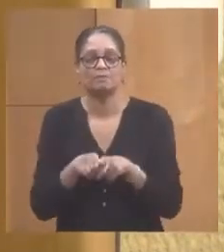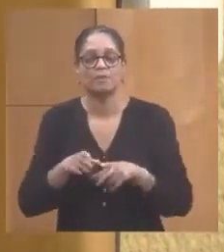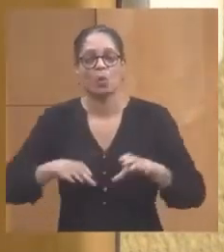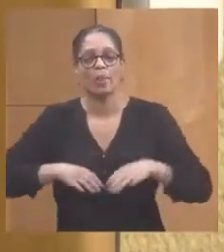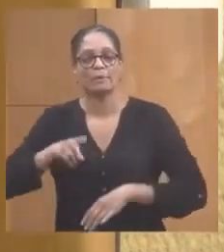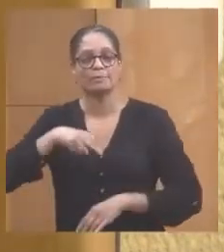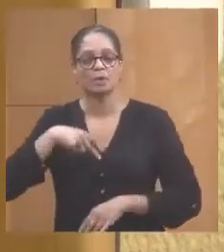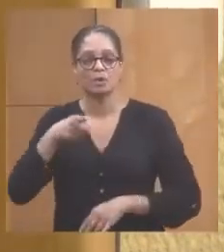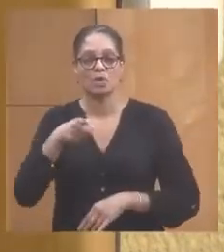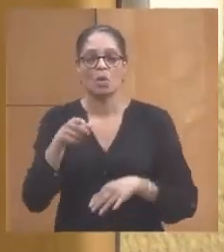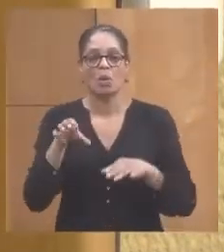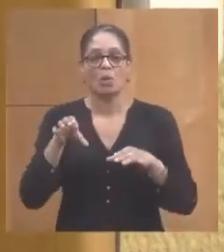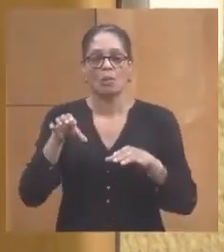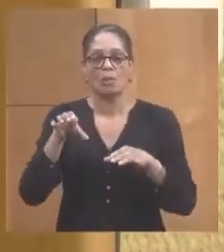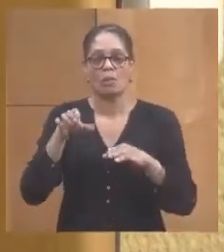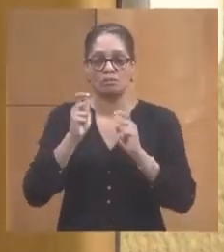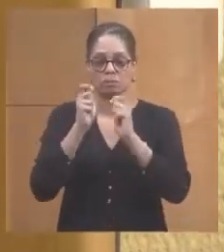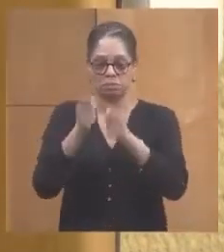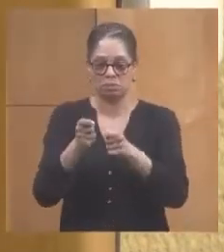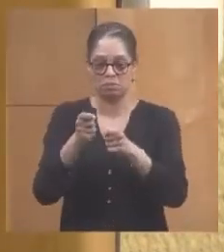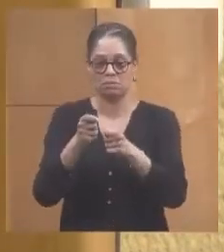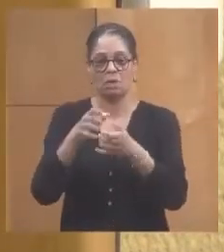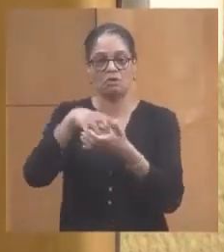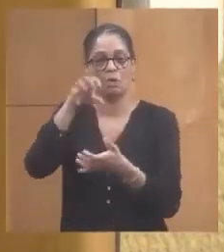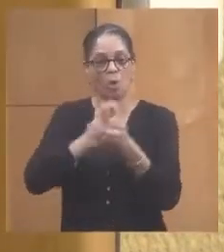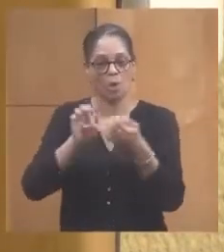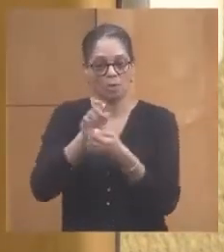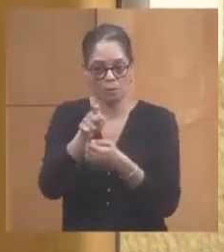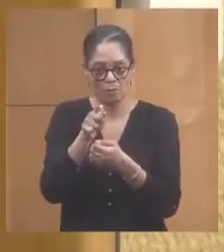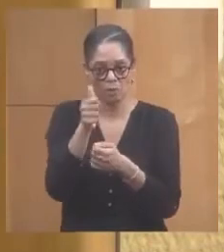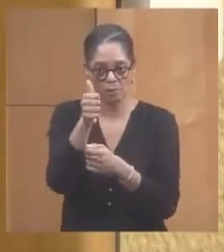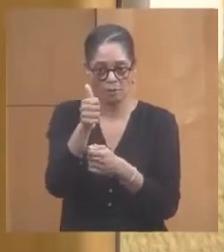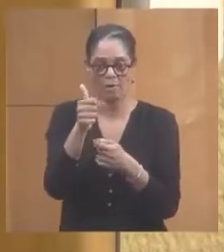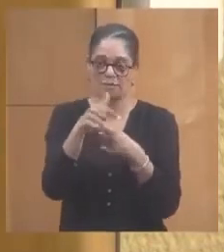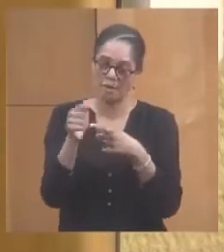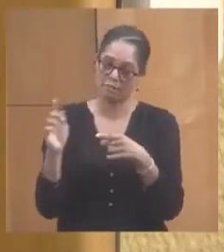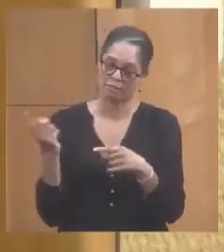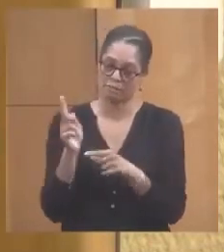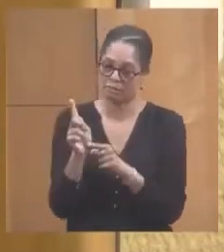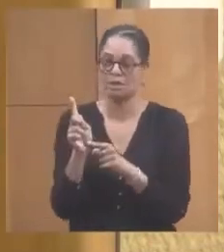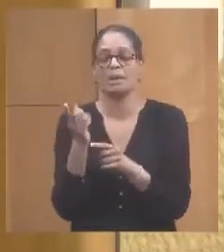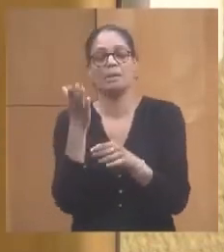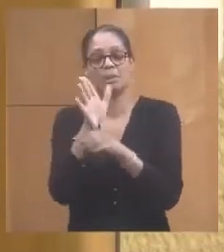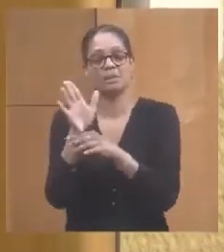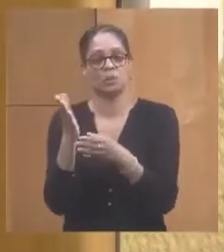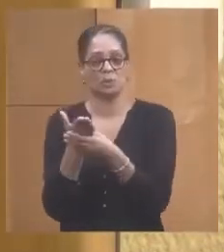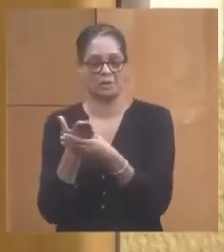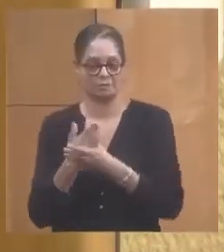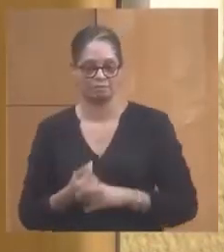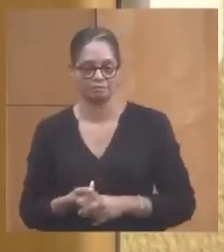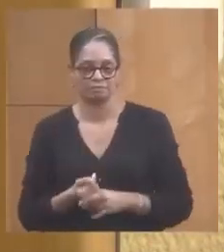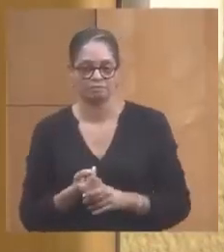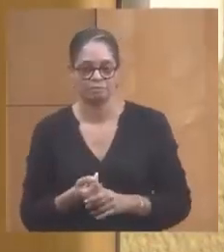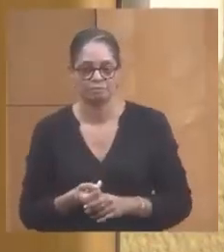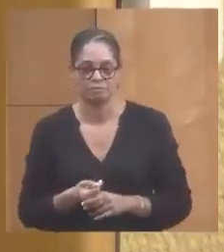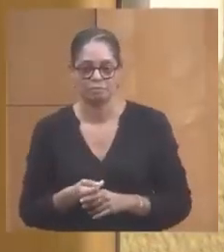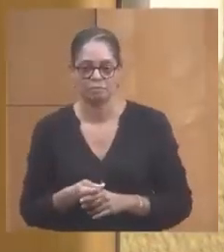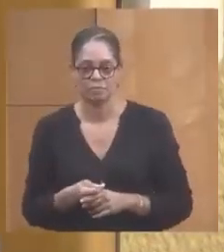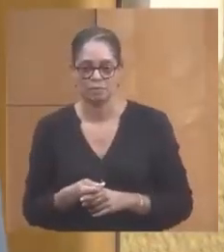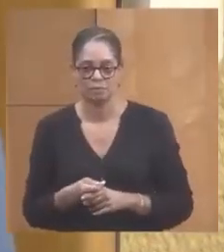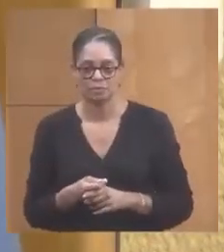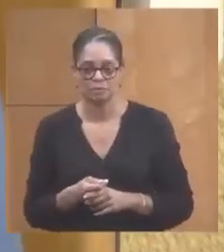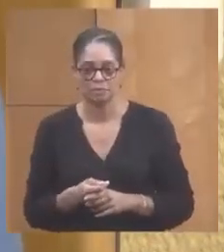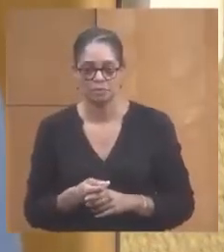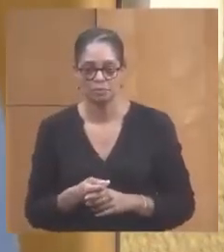en charge des fonds européens va venir présenter le dossier suivant le